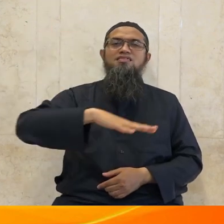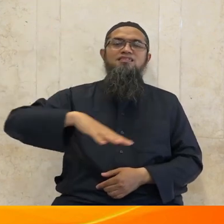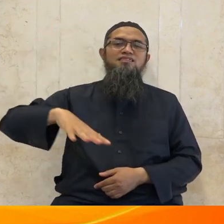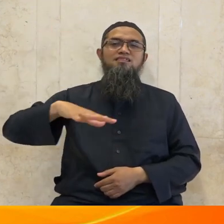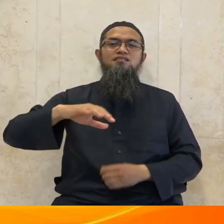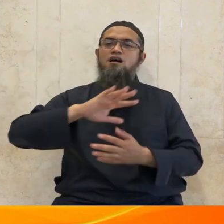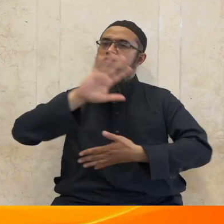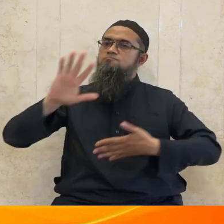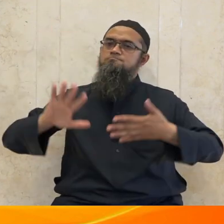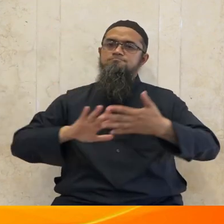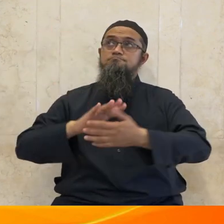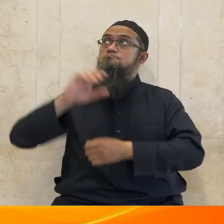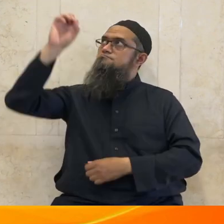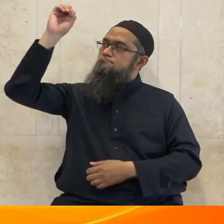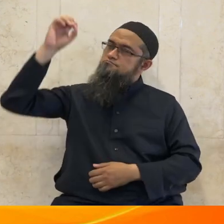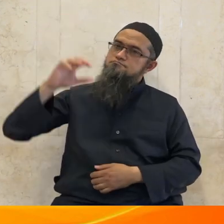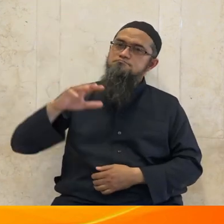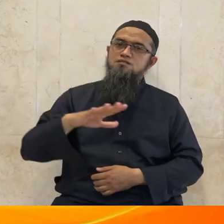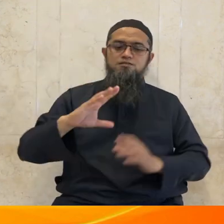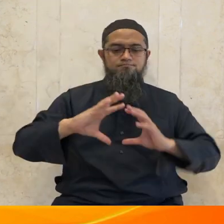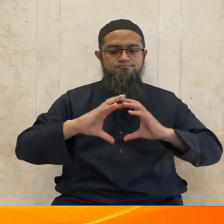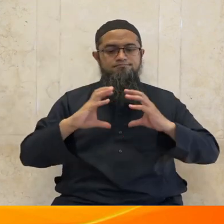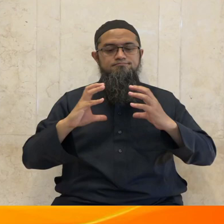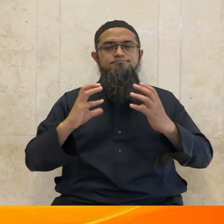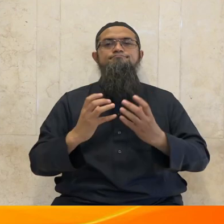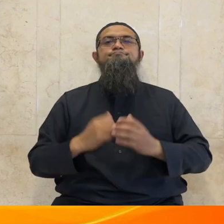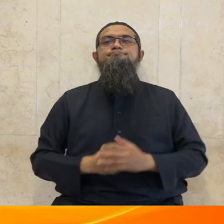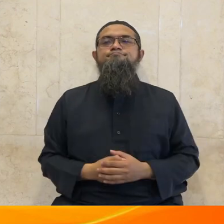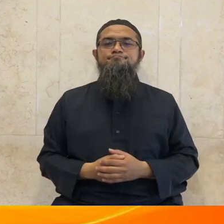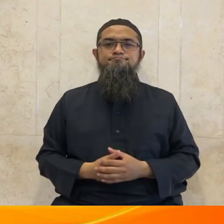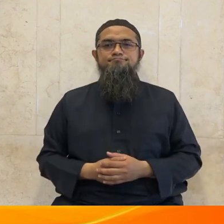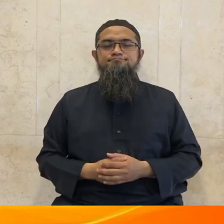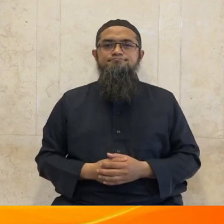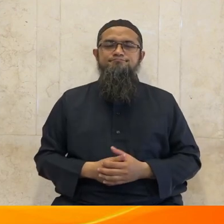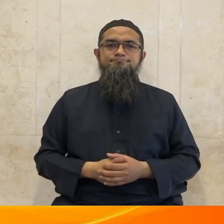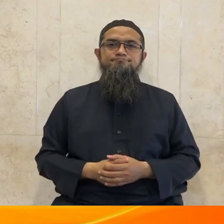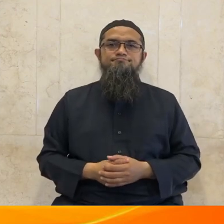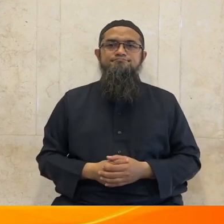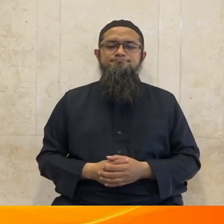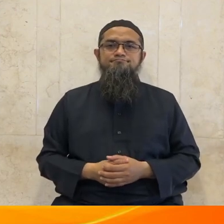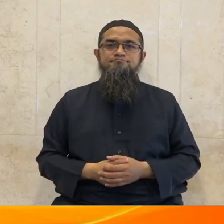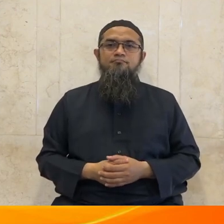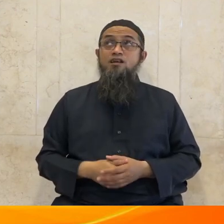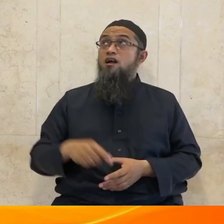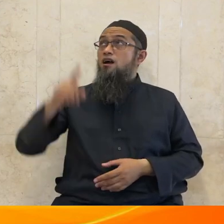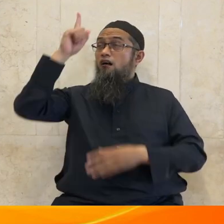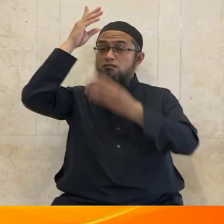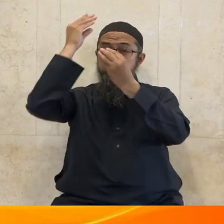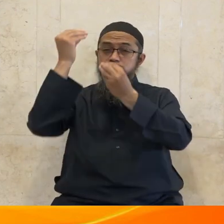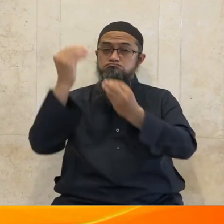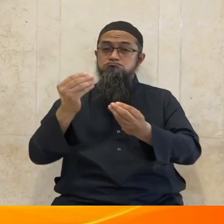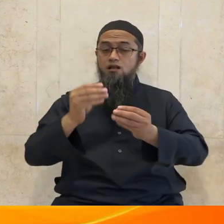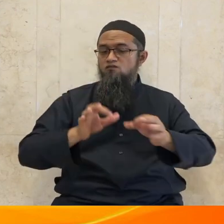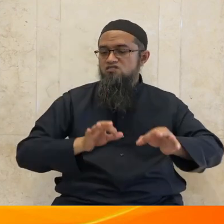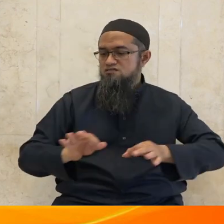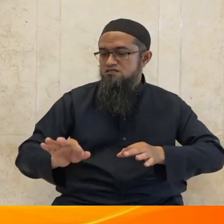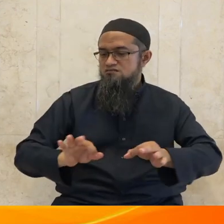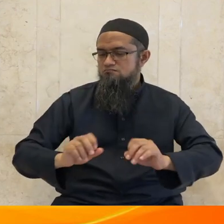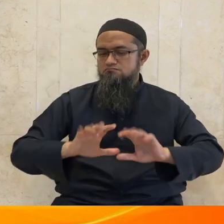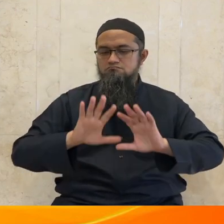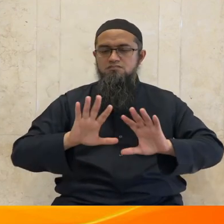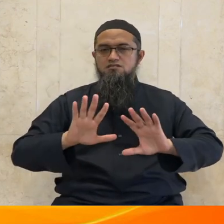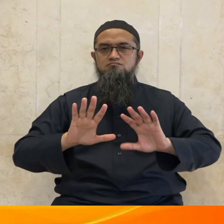bagi semesta alam dengan segala fasilitas yang telah diberikan oleh Allah di muka bumi ini